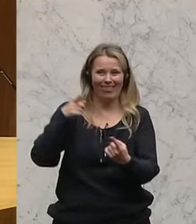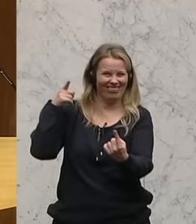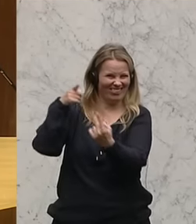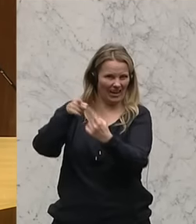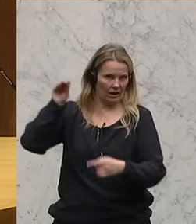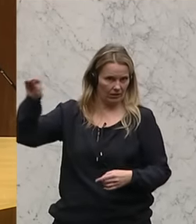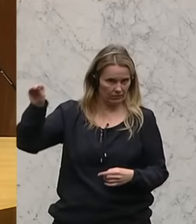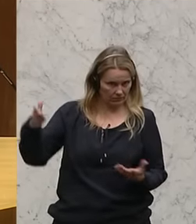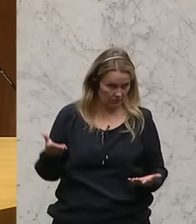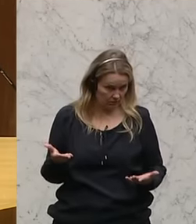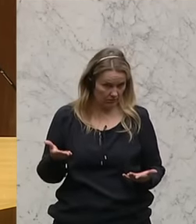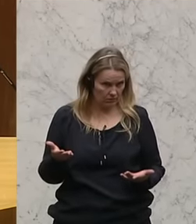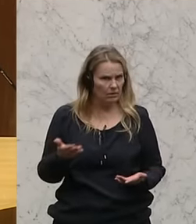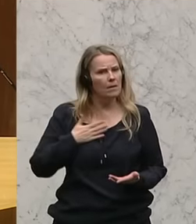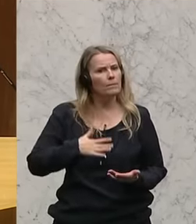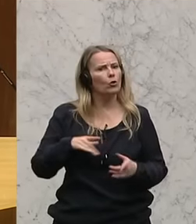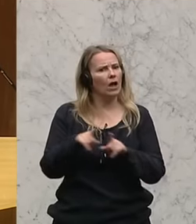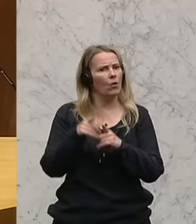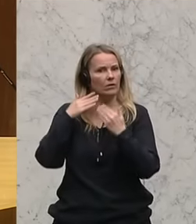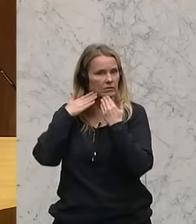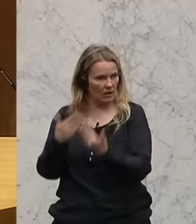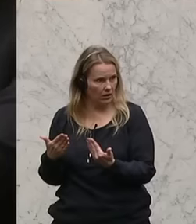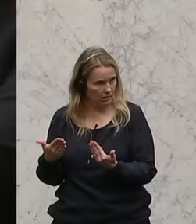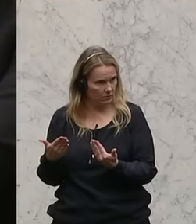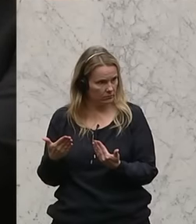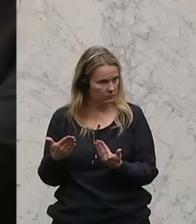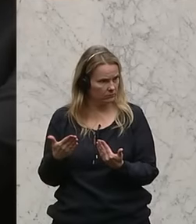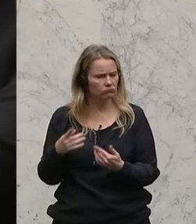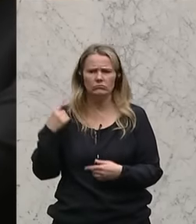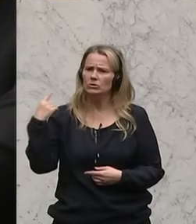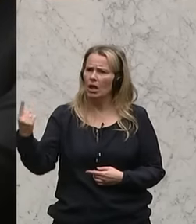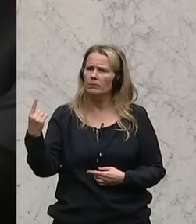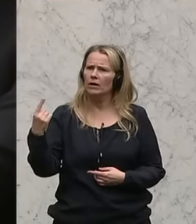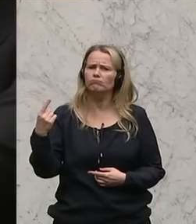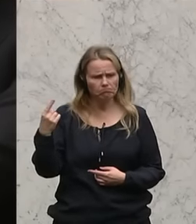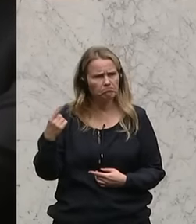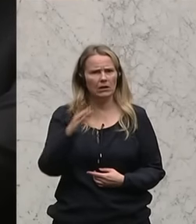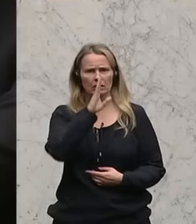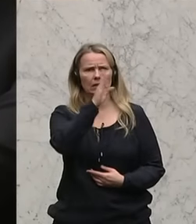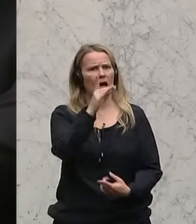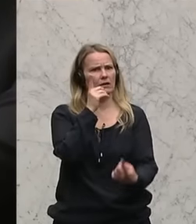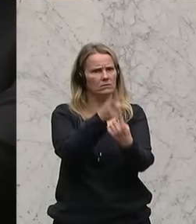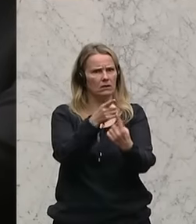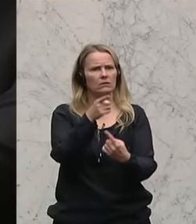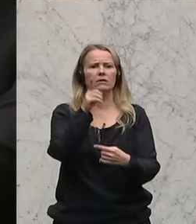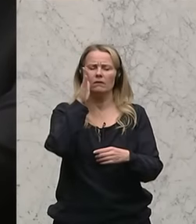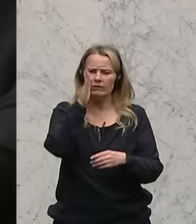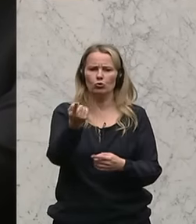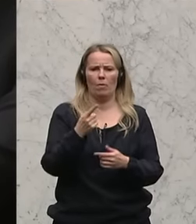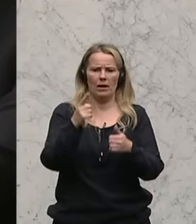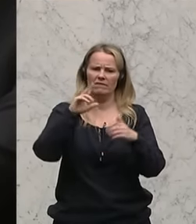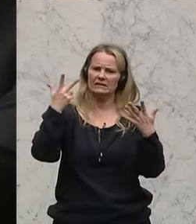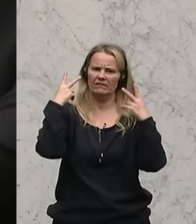ansprechen und mich auch dafür bedanken, wie geradlinig Sie das jetzt auf den Punkt gebracht haben, dass es prioritär sein wird,